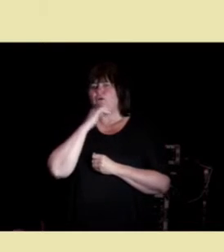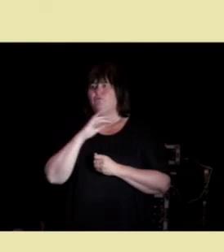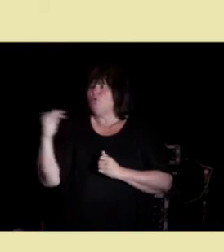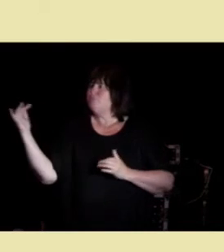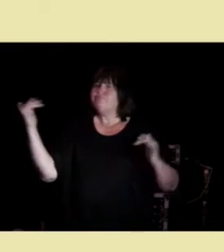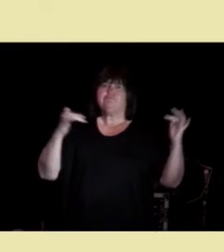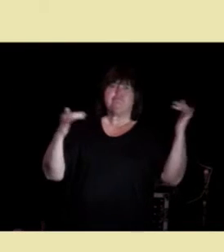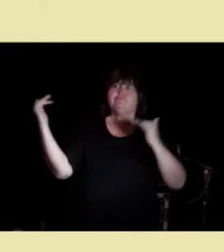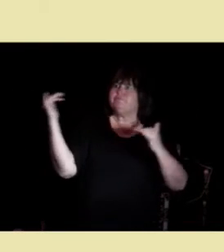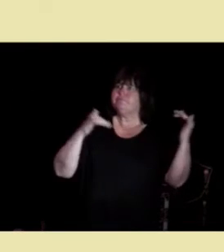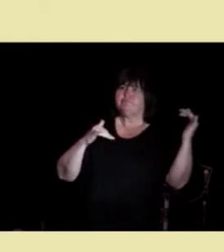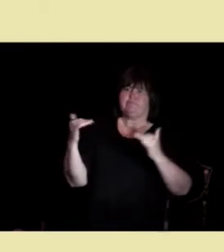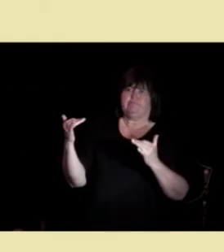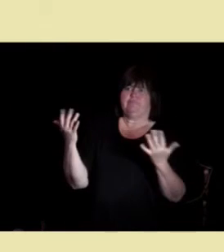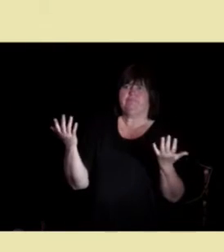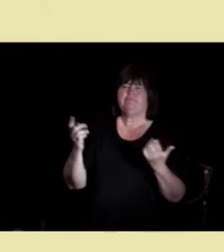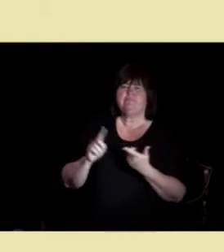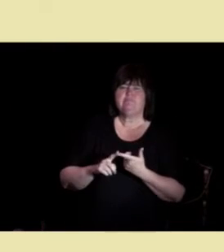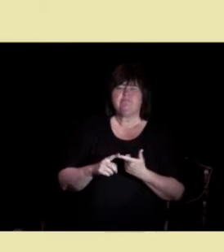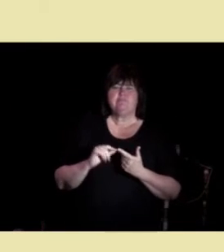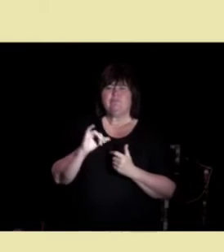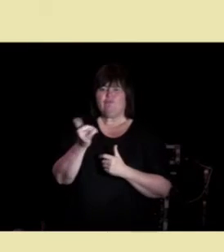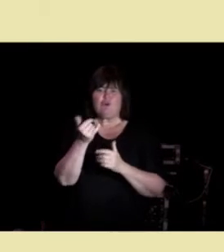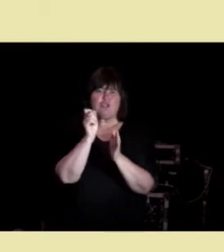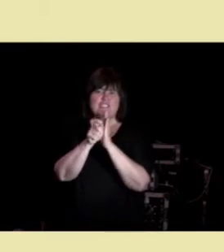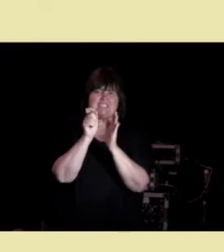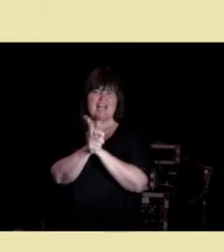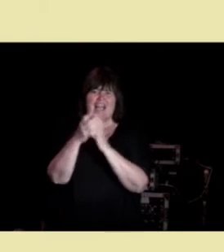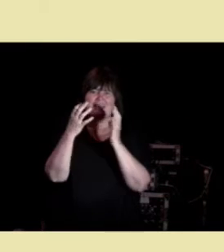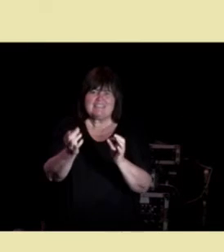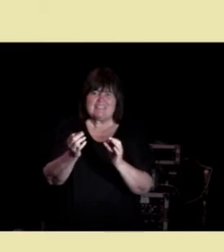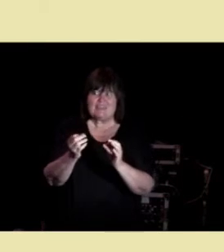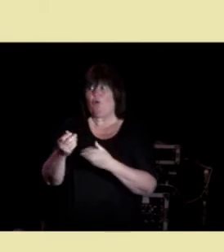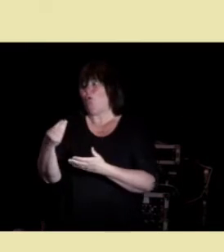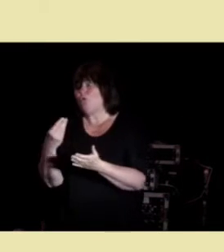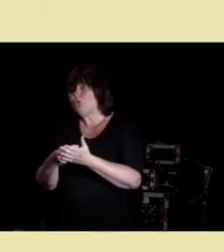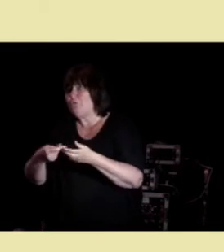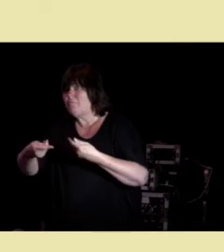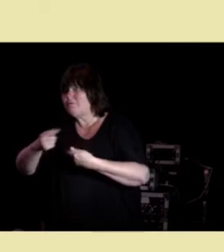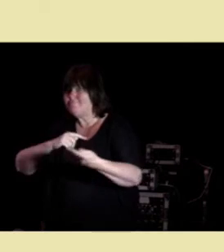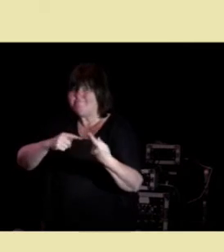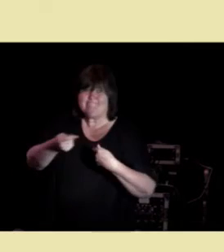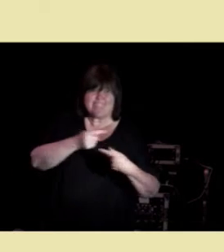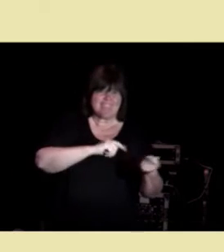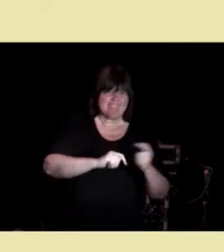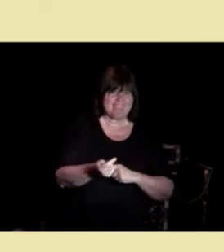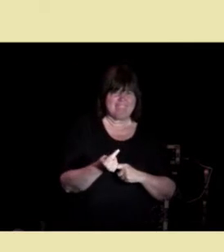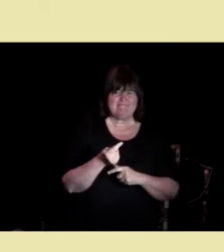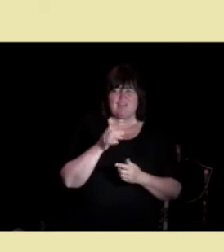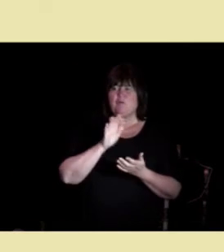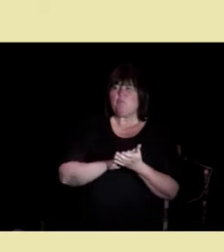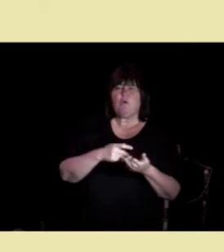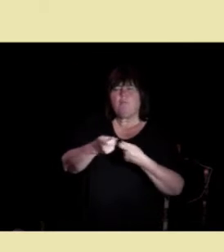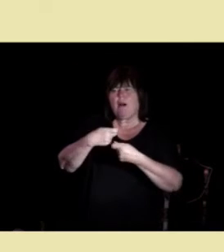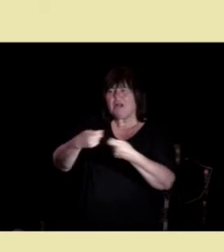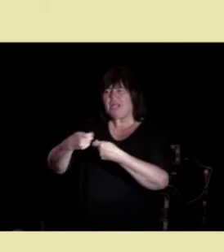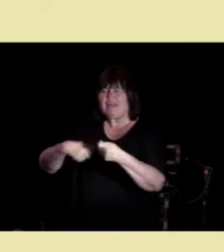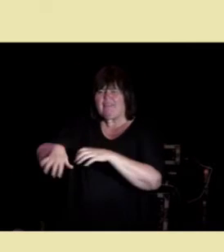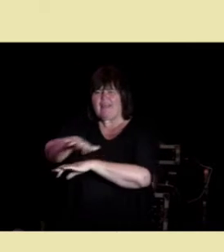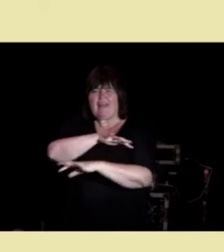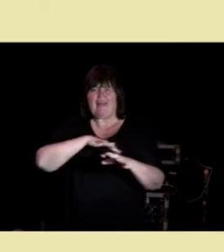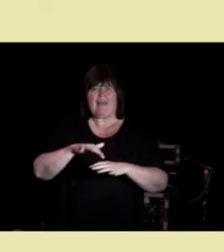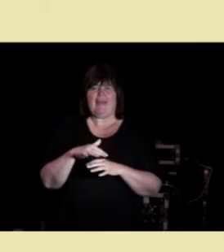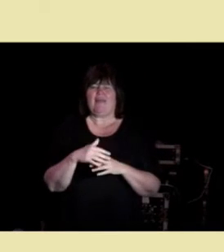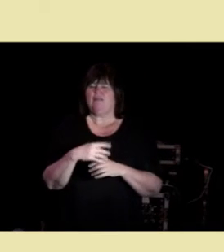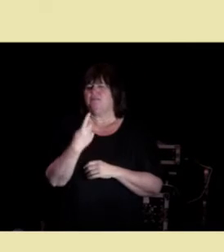fjern og nær for å selge ting og kjøpe ting. Men på det markedet, så var det også en gammel